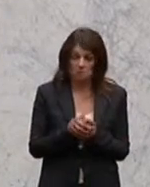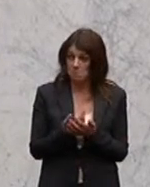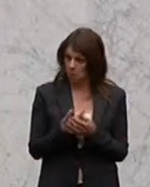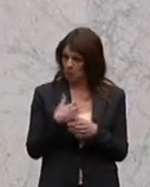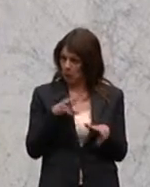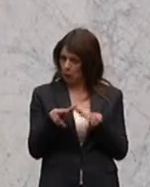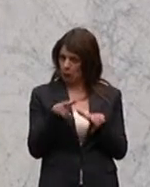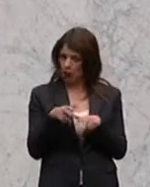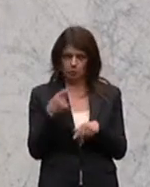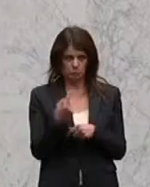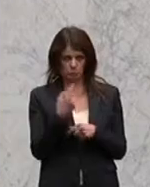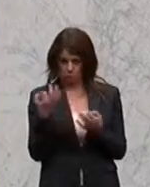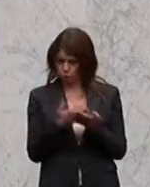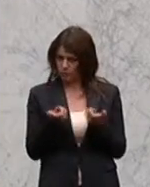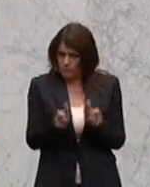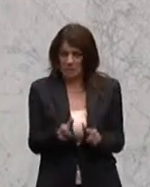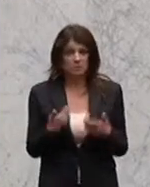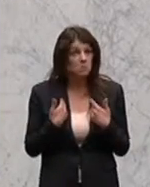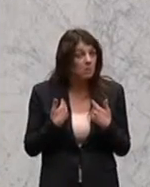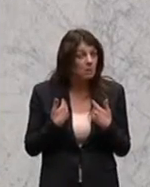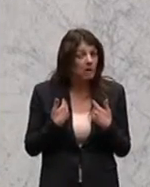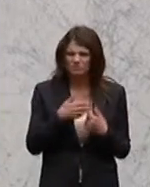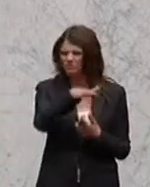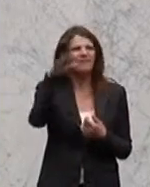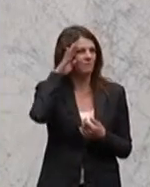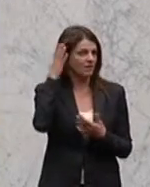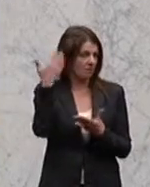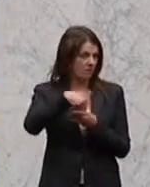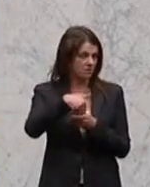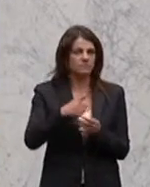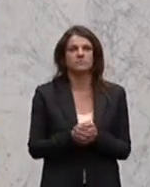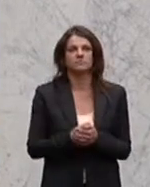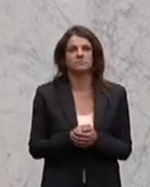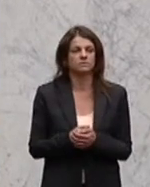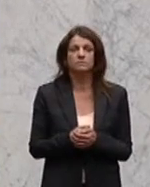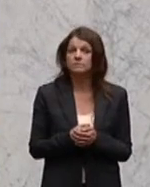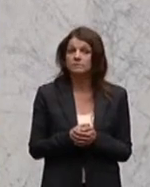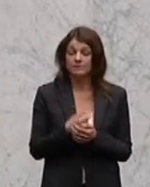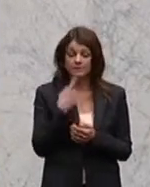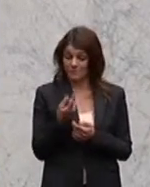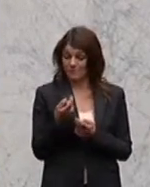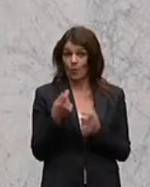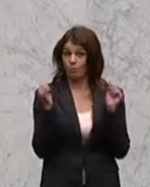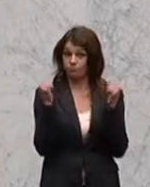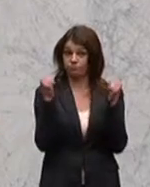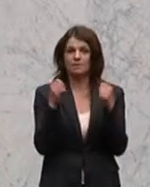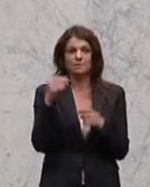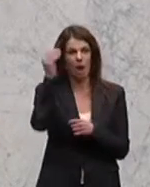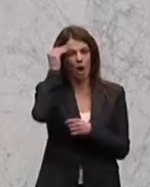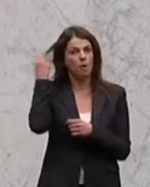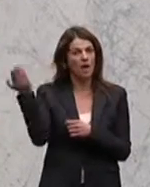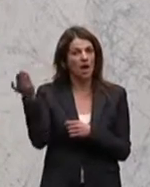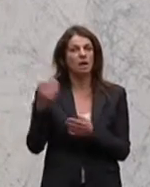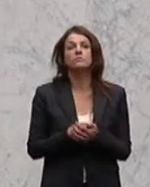Regierungssicht, fix gemacht wurden. Alle wissen, worum es geht, um die anstehende Einigung mit den Gläubigern